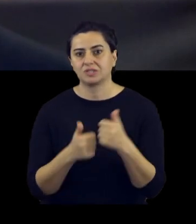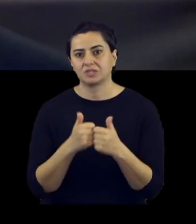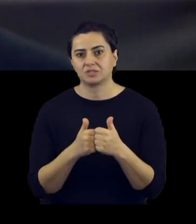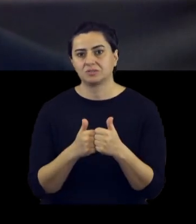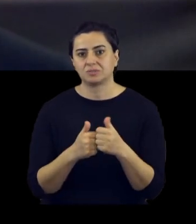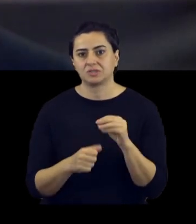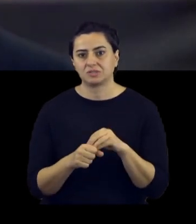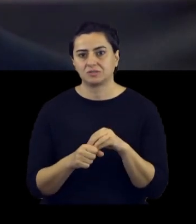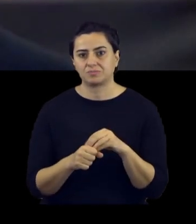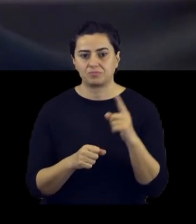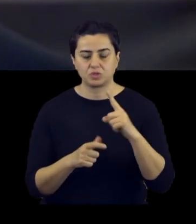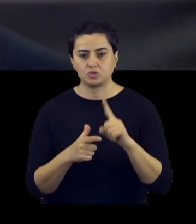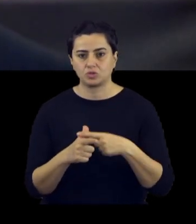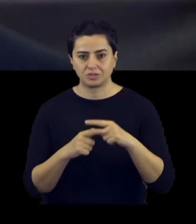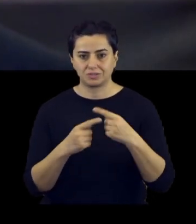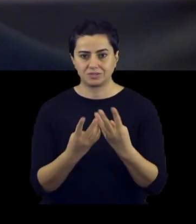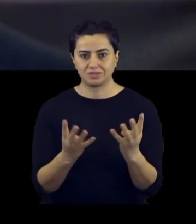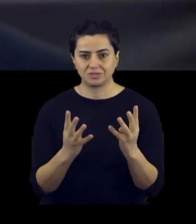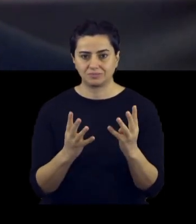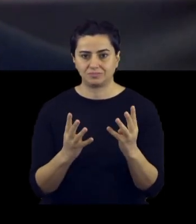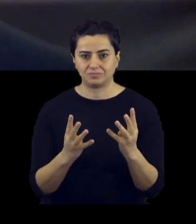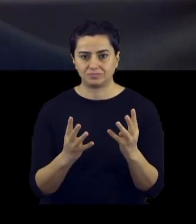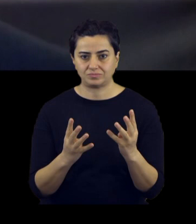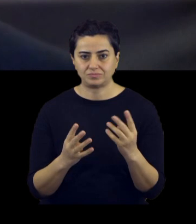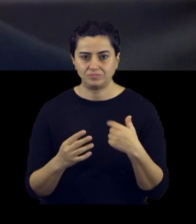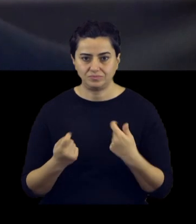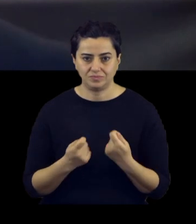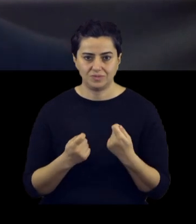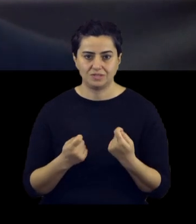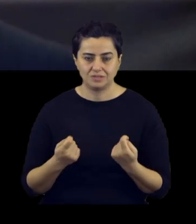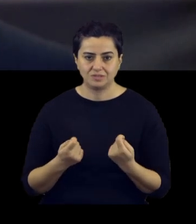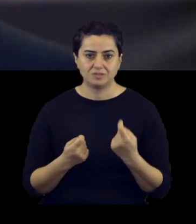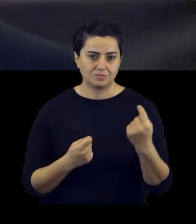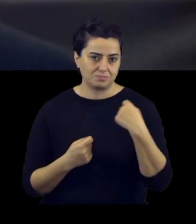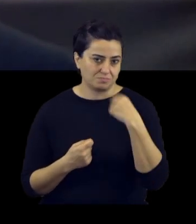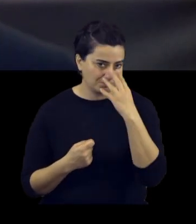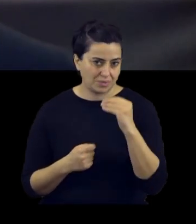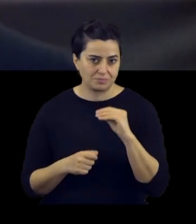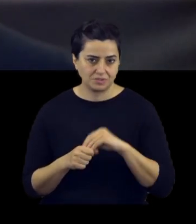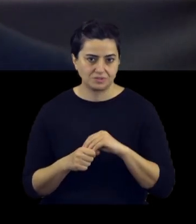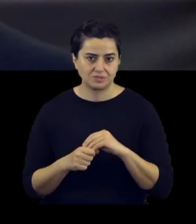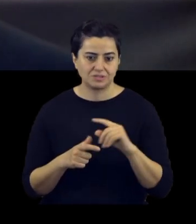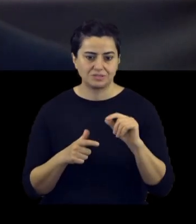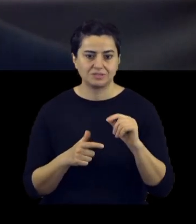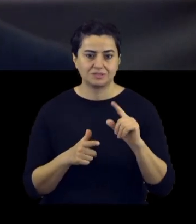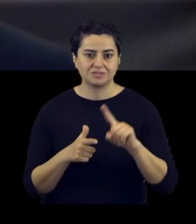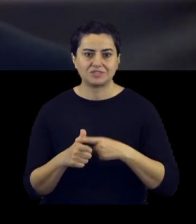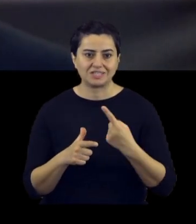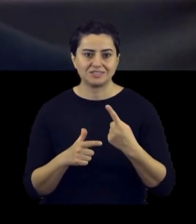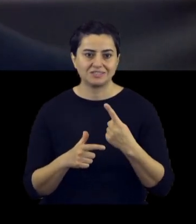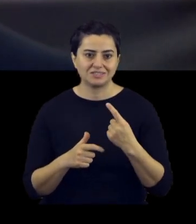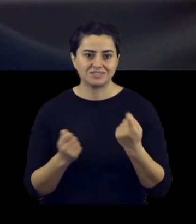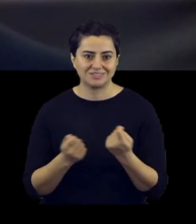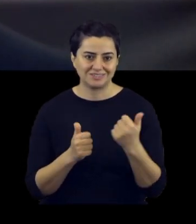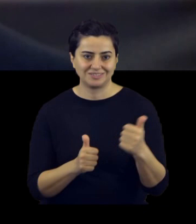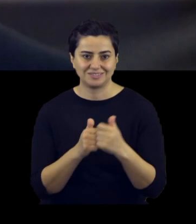ve bu yarışmada bir jürinin beni yarışmada gösterdiğim performanslı denmesi sebebiyle staj teklifi verdi ve burada